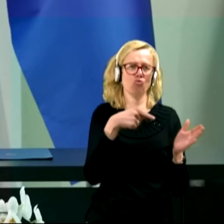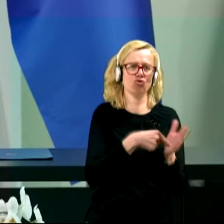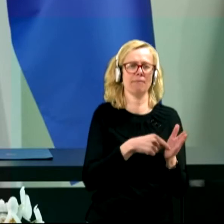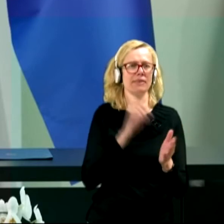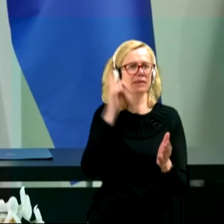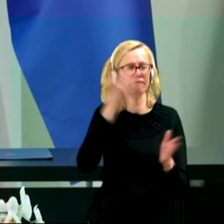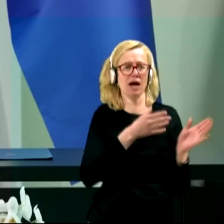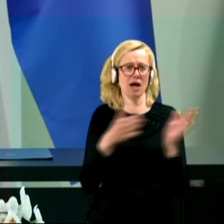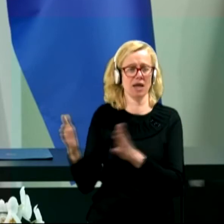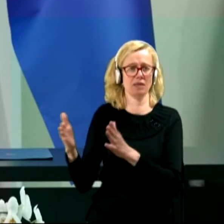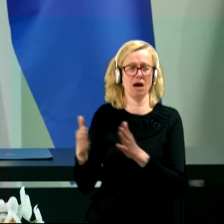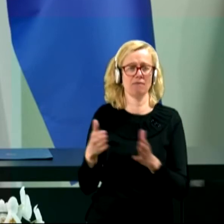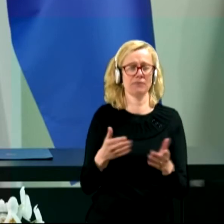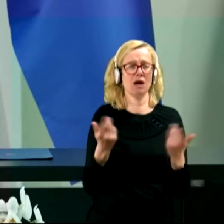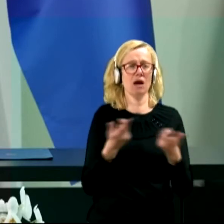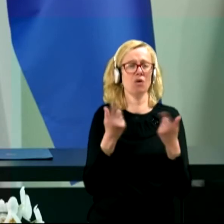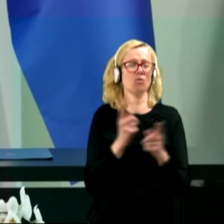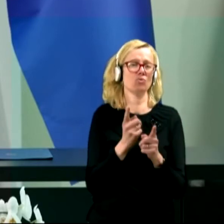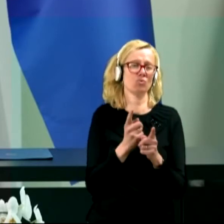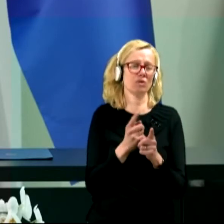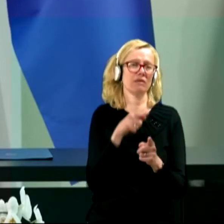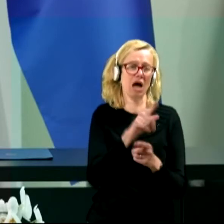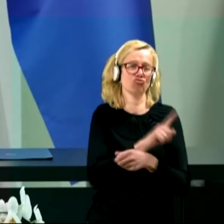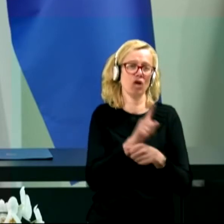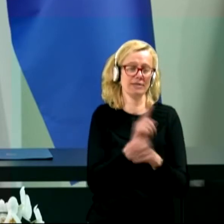tudi čas lahko merimo.